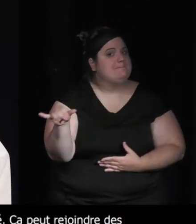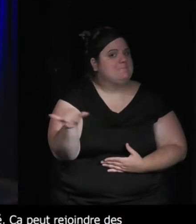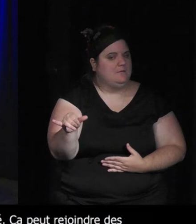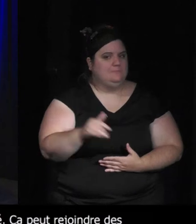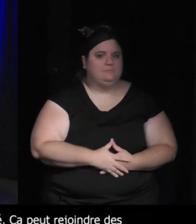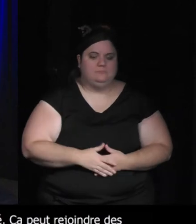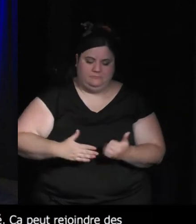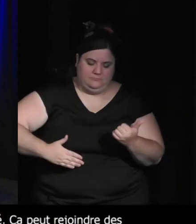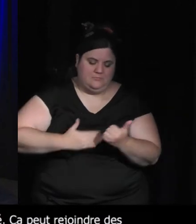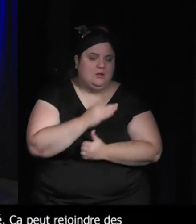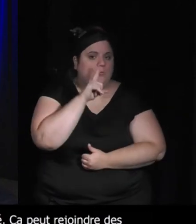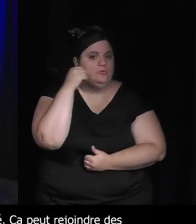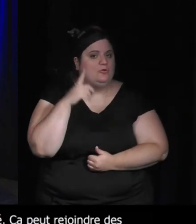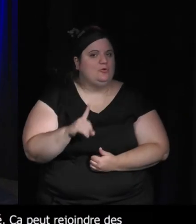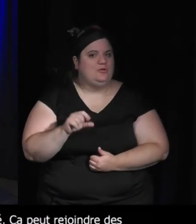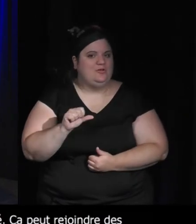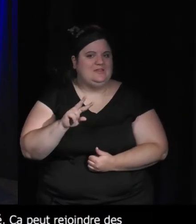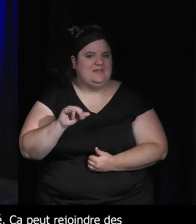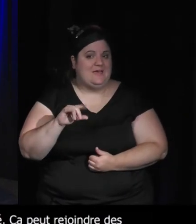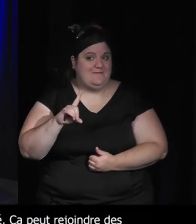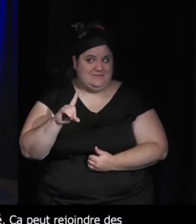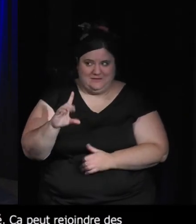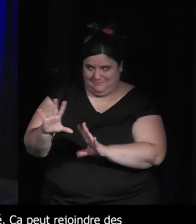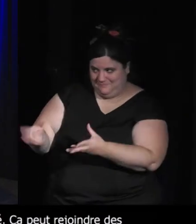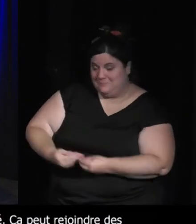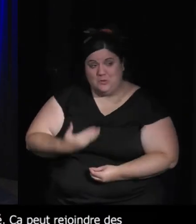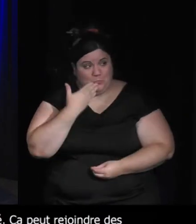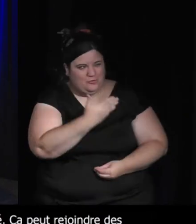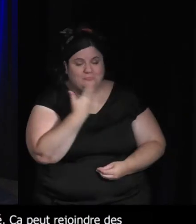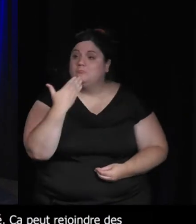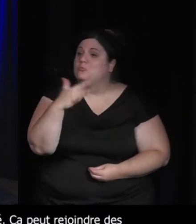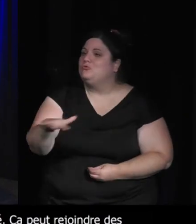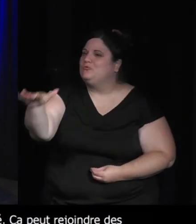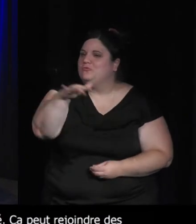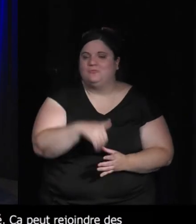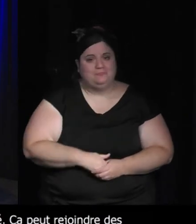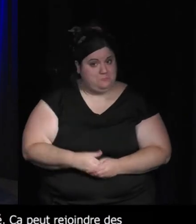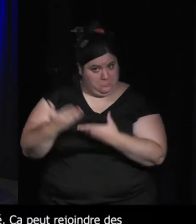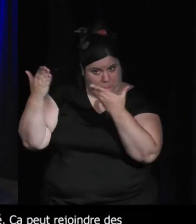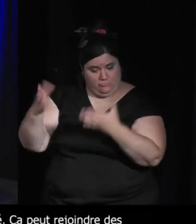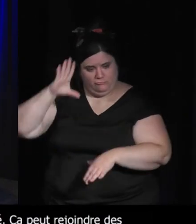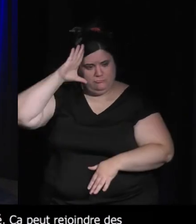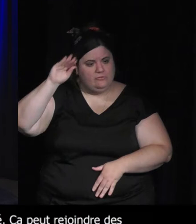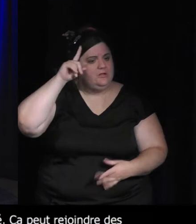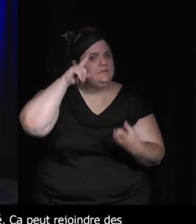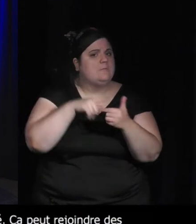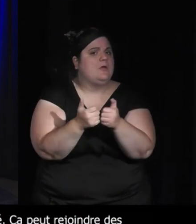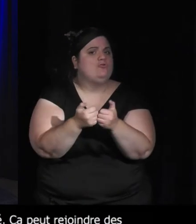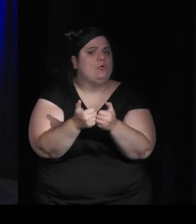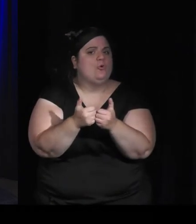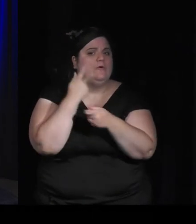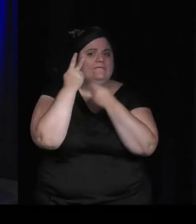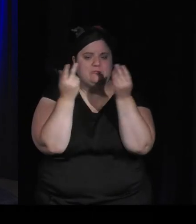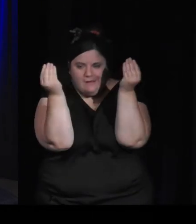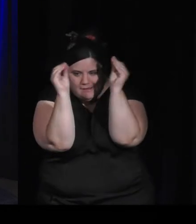recevoir William David, bonjour William. Bonjour, bonjour à tous Donc vous êtes game designer passé